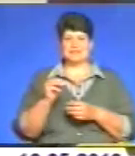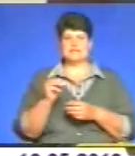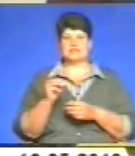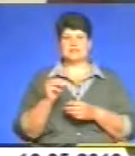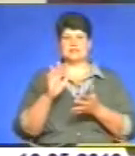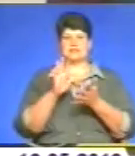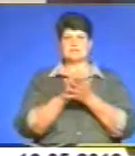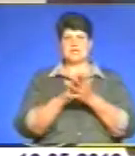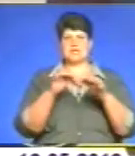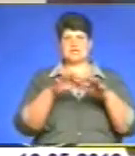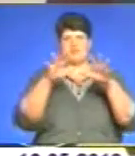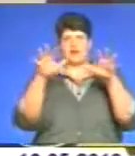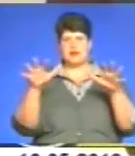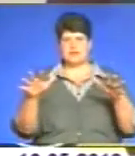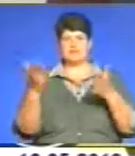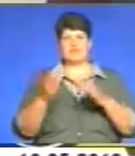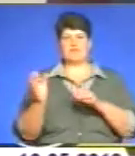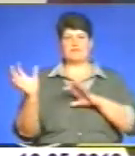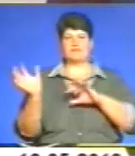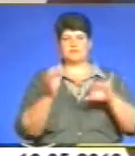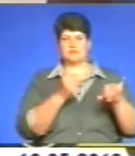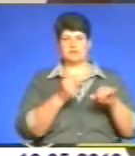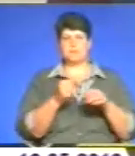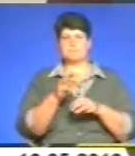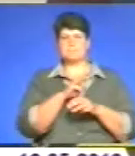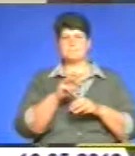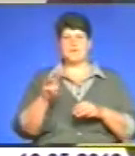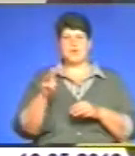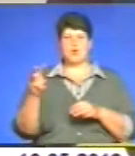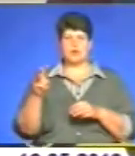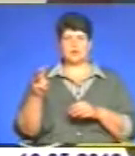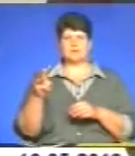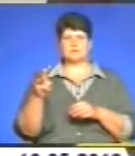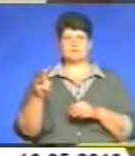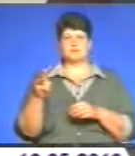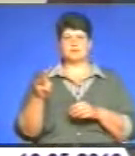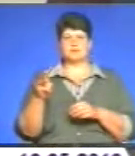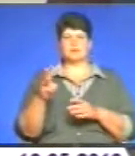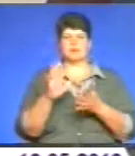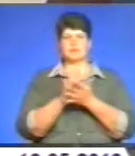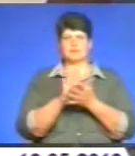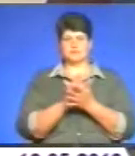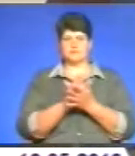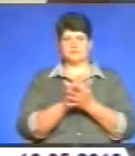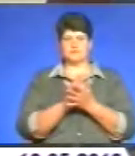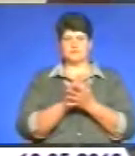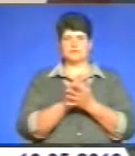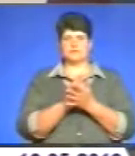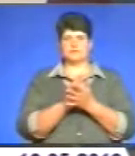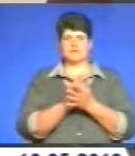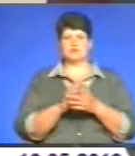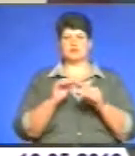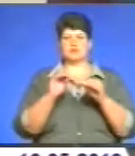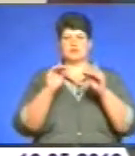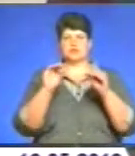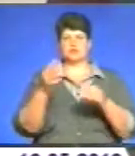сміттєзваліч, з яких вивезено біля мільйонів кубічних метрів побутових відходів. Висаджено понад